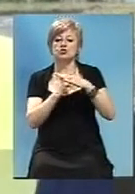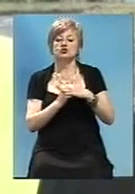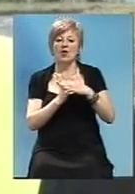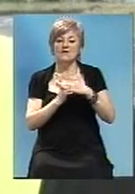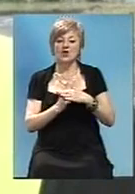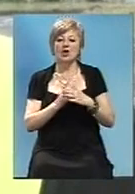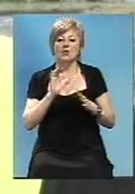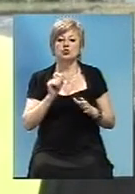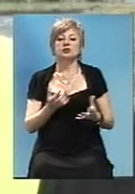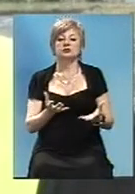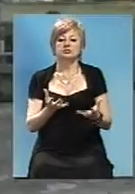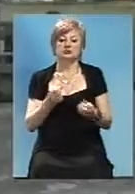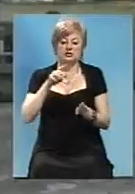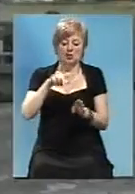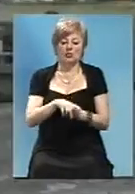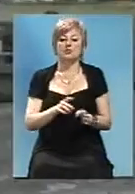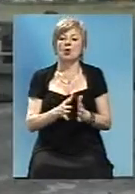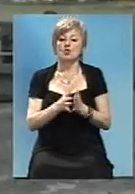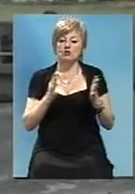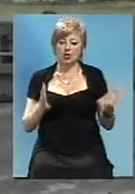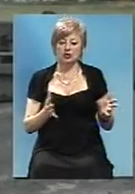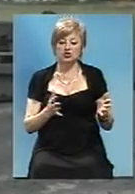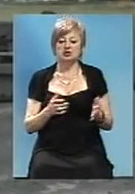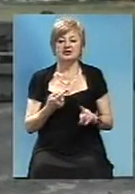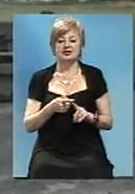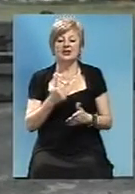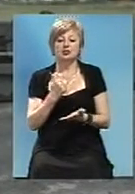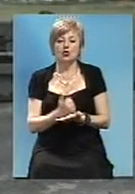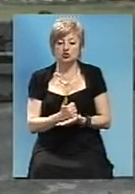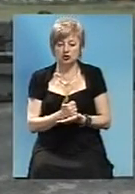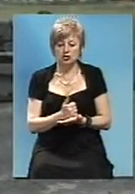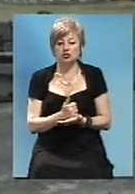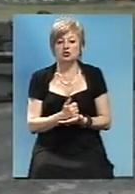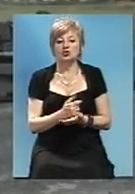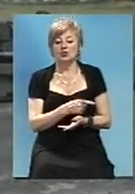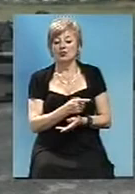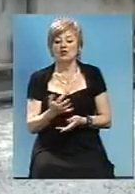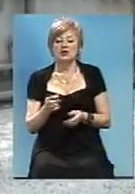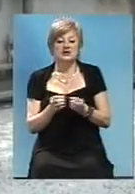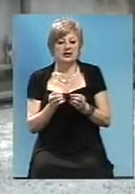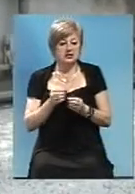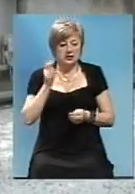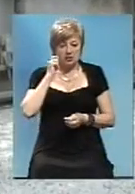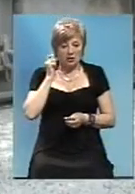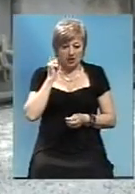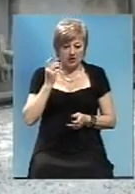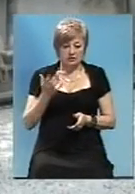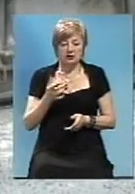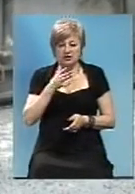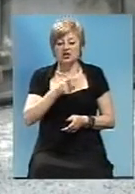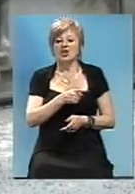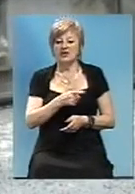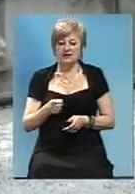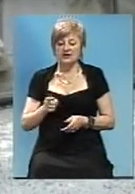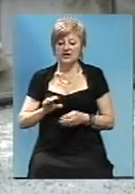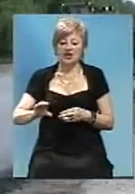сприймати більше навантаження. Терміни на основу даються від 8 до 10 років. І термін на верхній